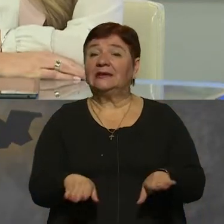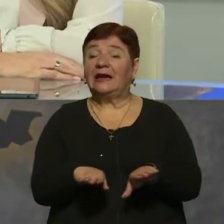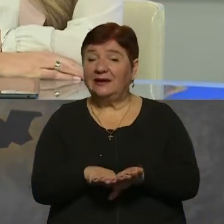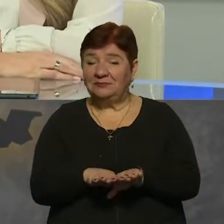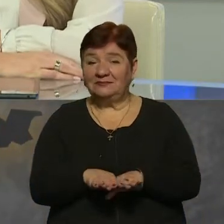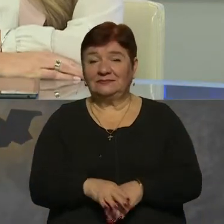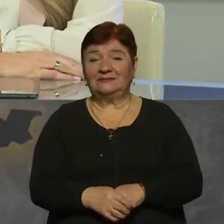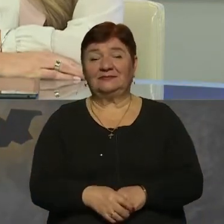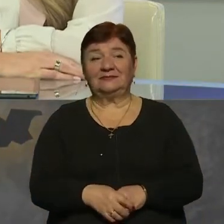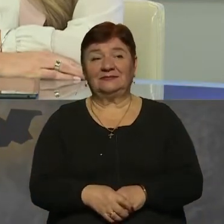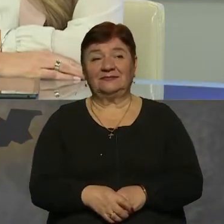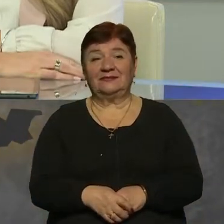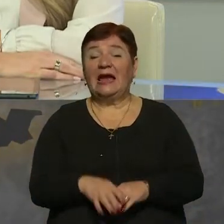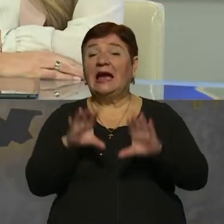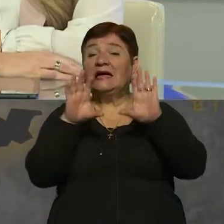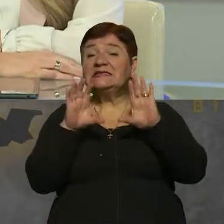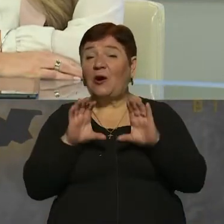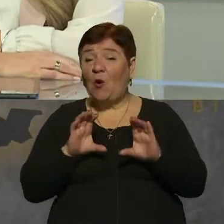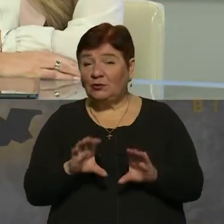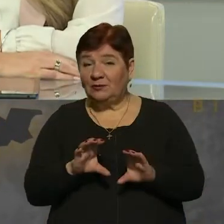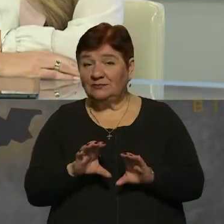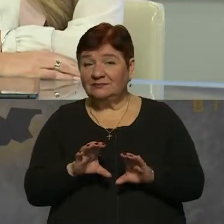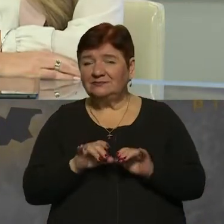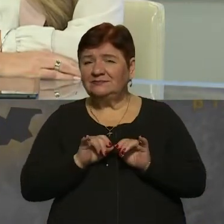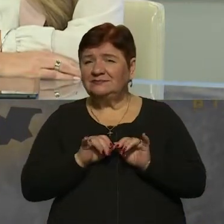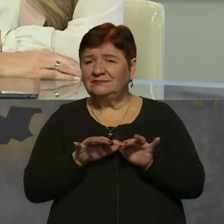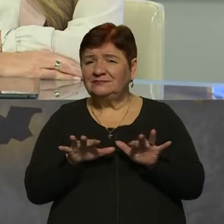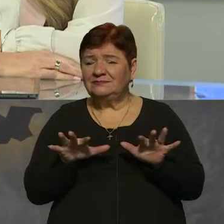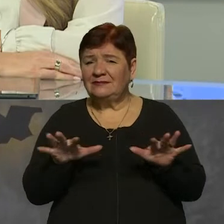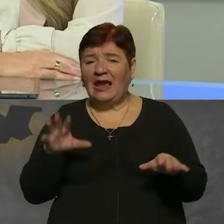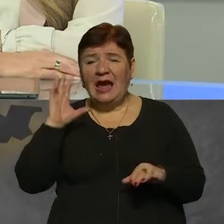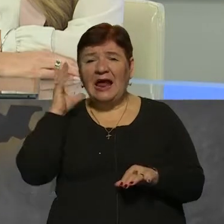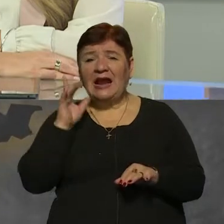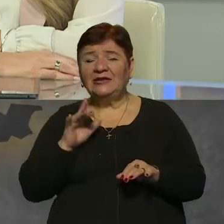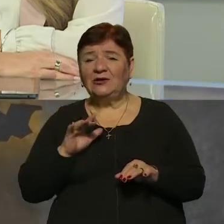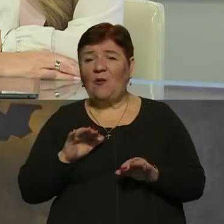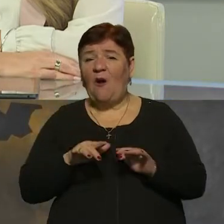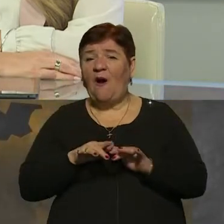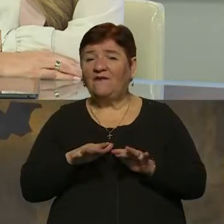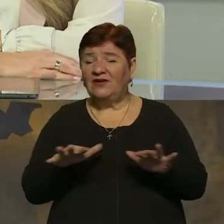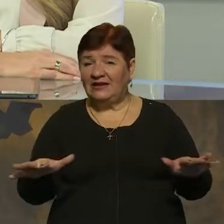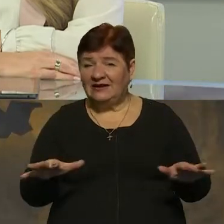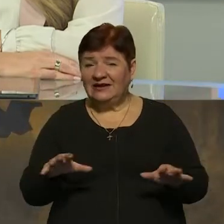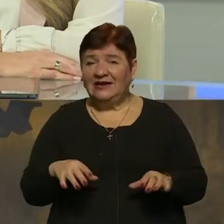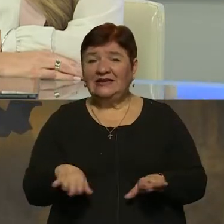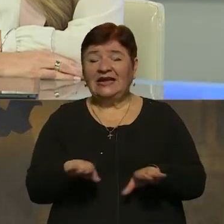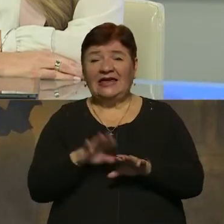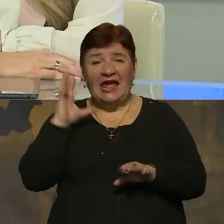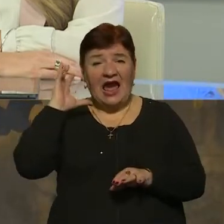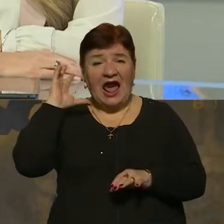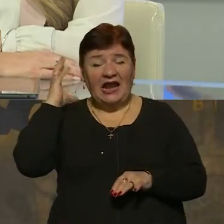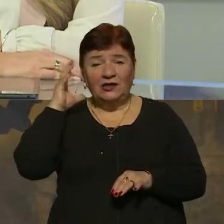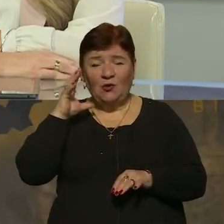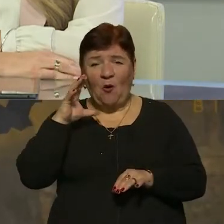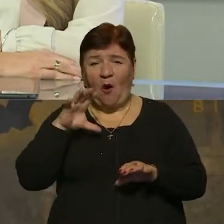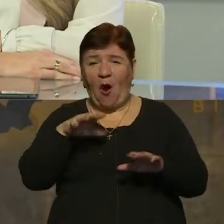законам розповсюджені радіохвиль, а радіолокатори – це основа